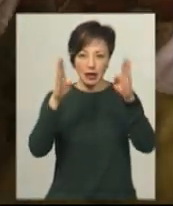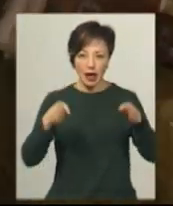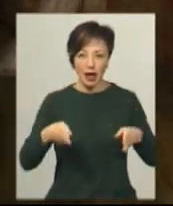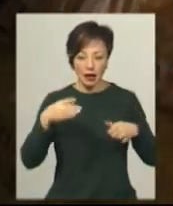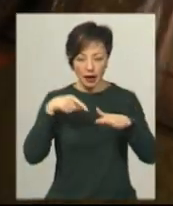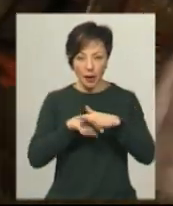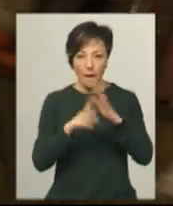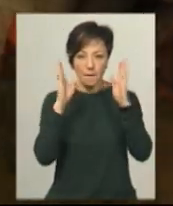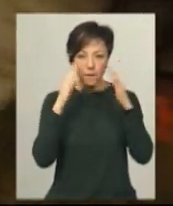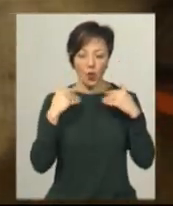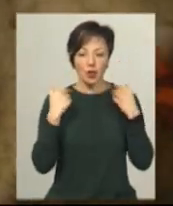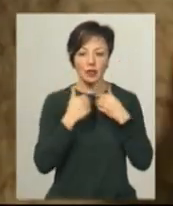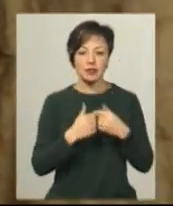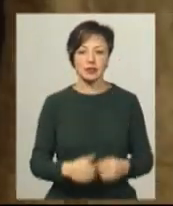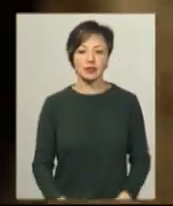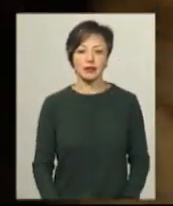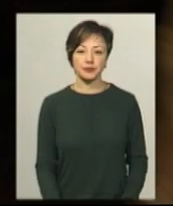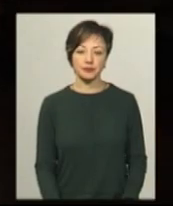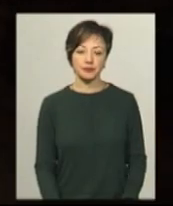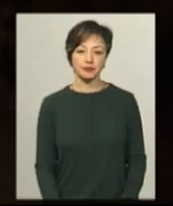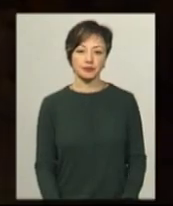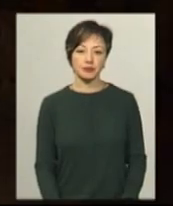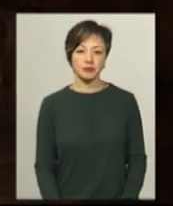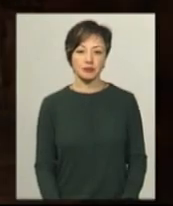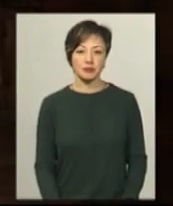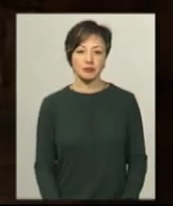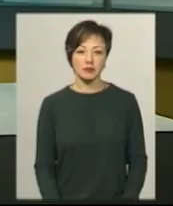Неляш Пулак, Віктор Кривий, новини на Суспільному, Хмельниччина.